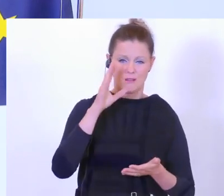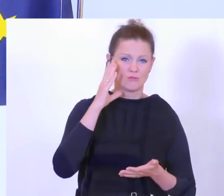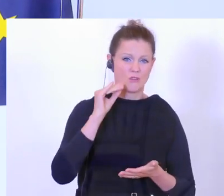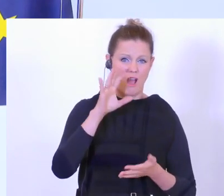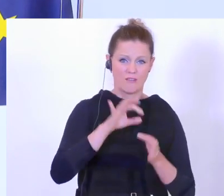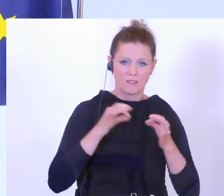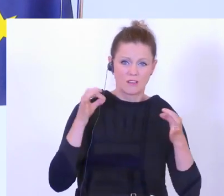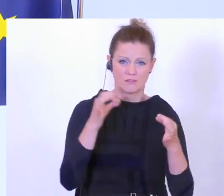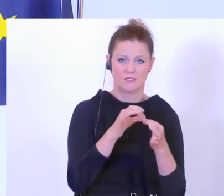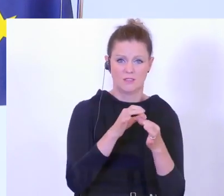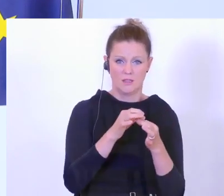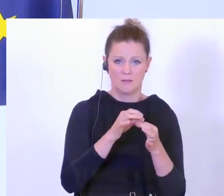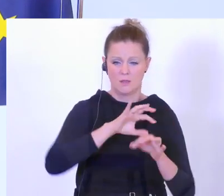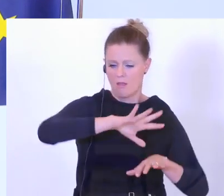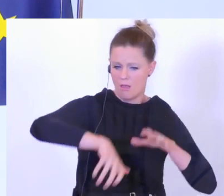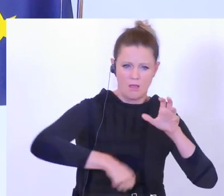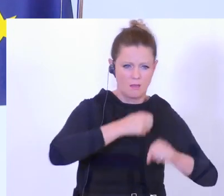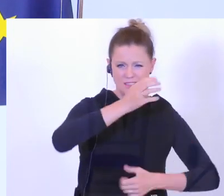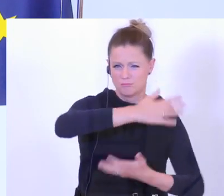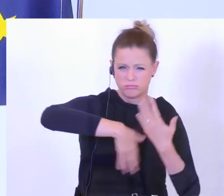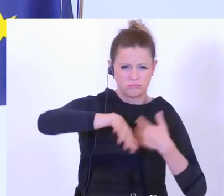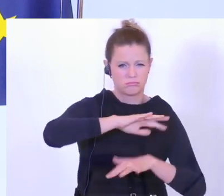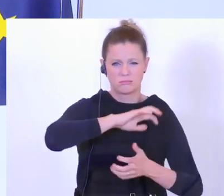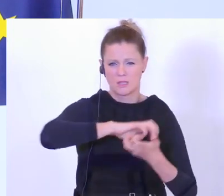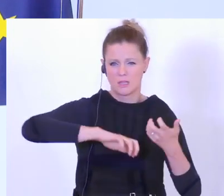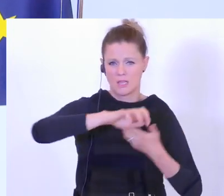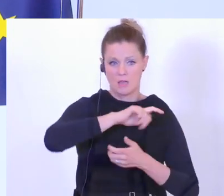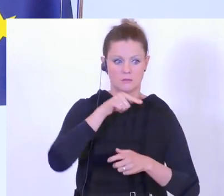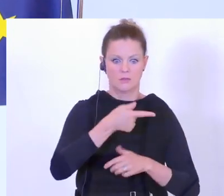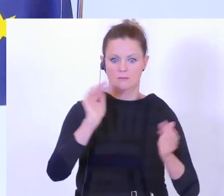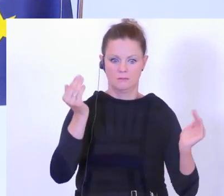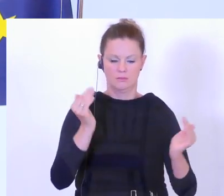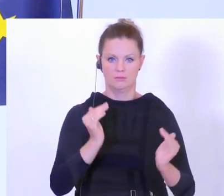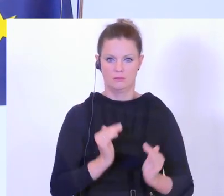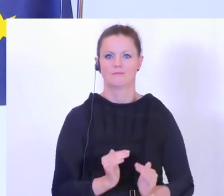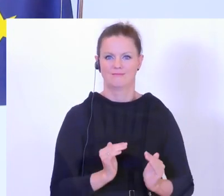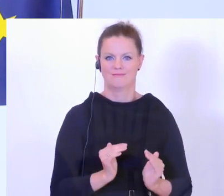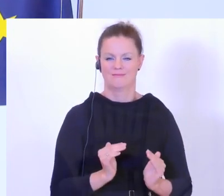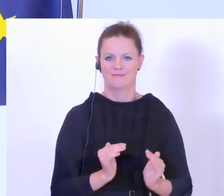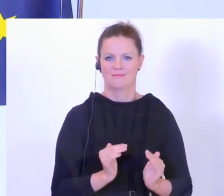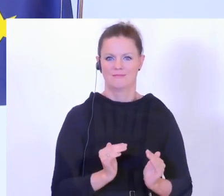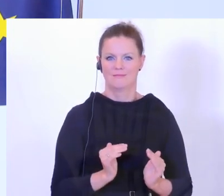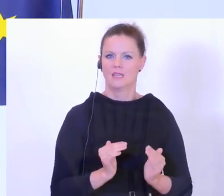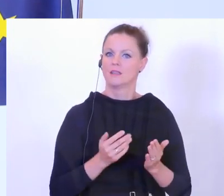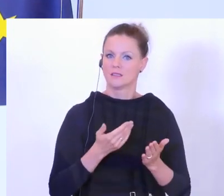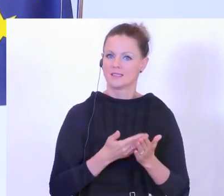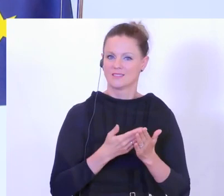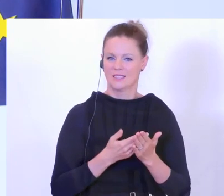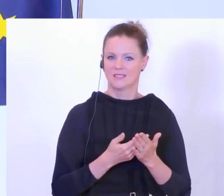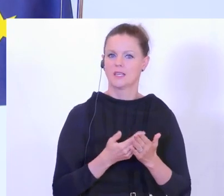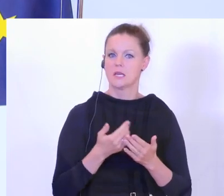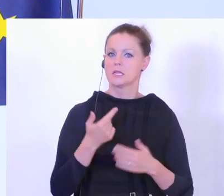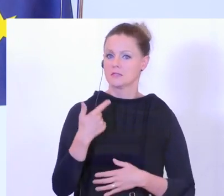und das kann, das konnte nach wie vor entscheidend gesenkt werden und hier sind wir auch in das Jahr